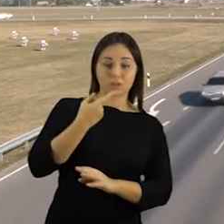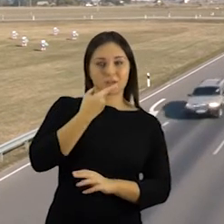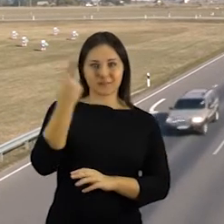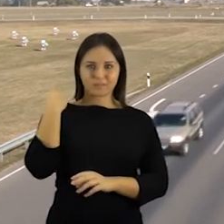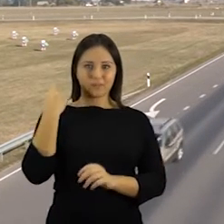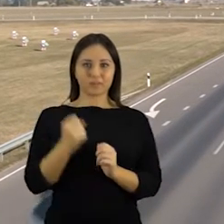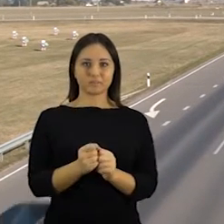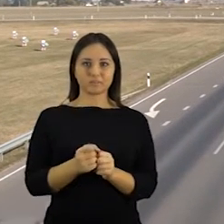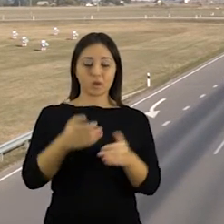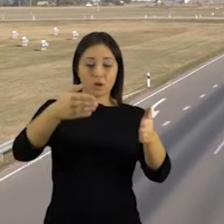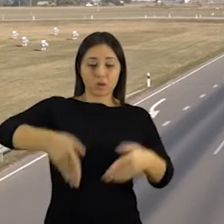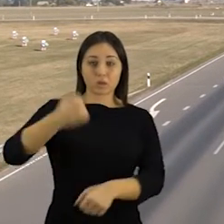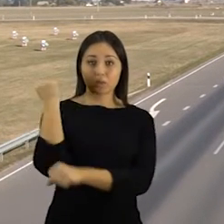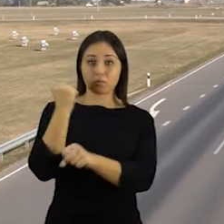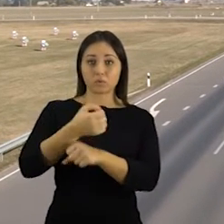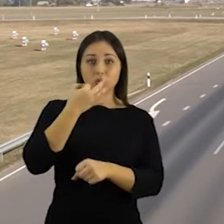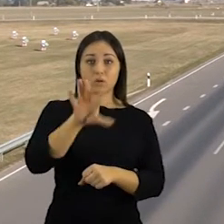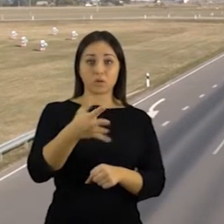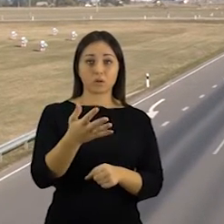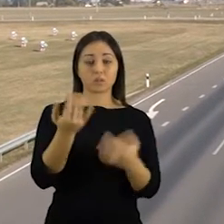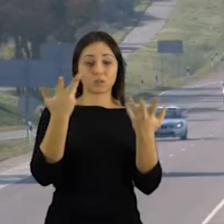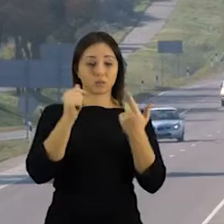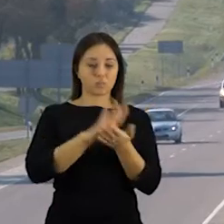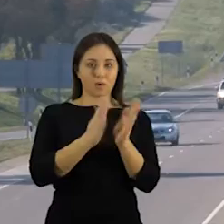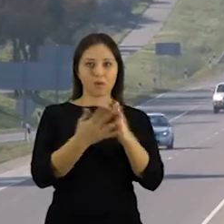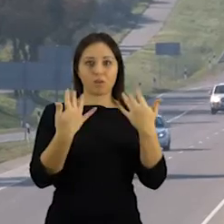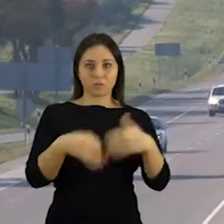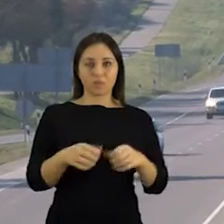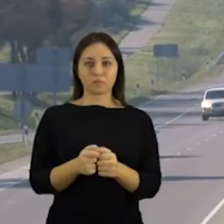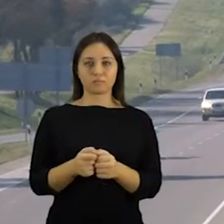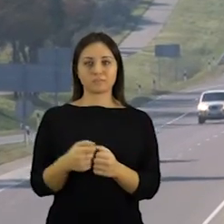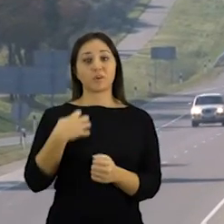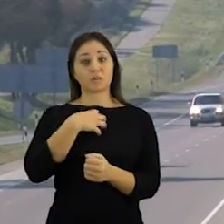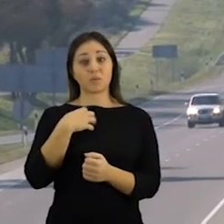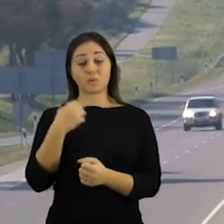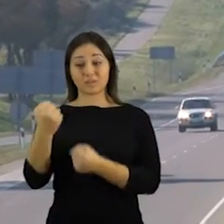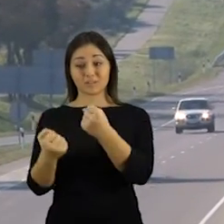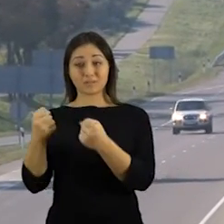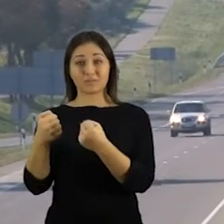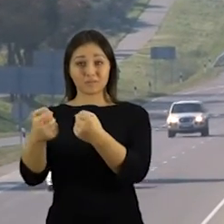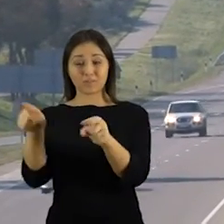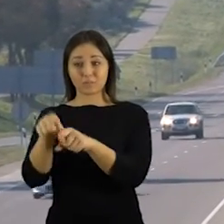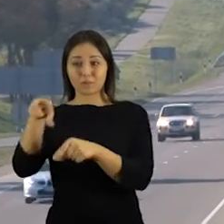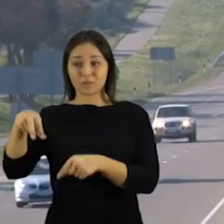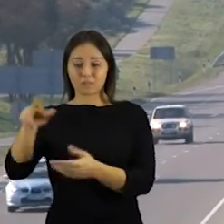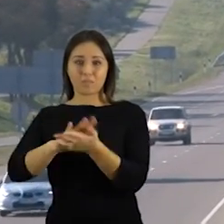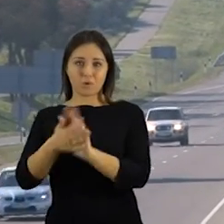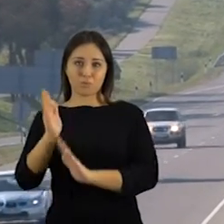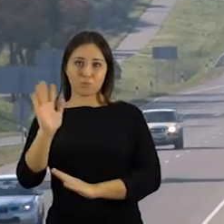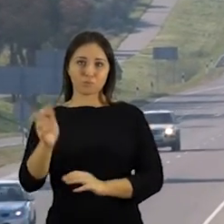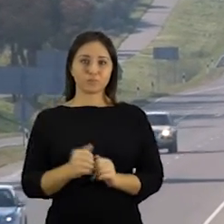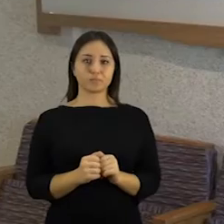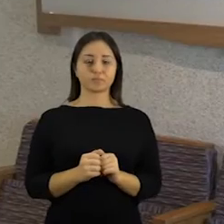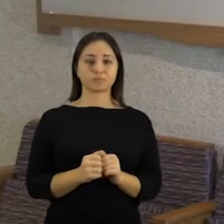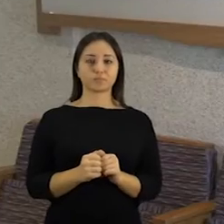praeitos savaitės pradėjo kelininkai kelius, prižiūrinčios įmonės sako, šiemai jau pasiruošusios. Tačiau to esą dar nepadarė vairuotojai ir kiti eismo